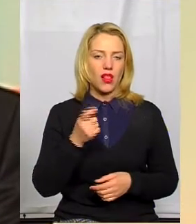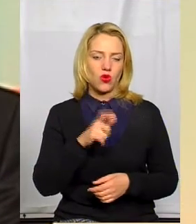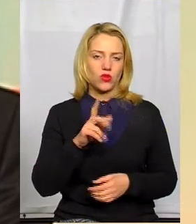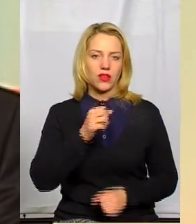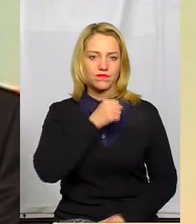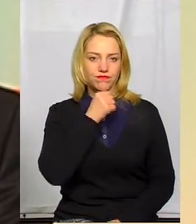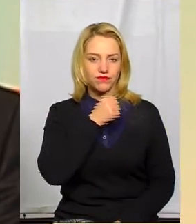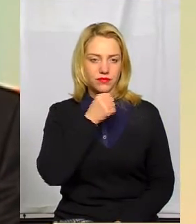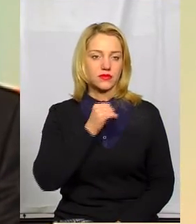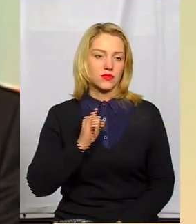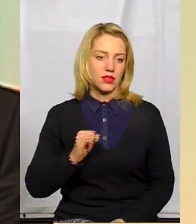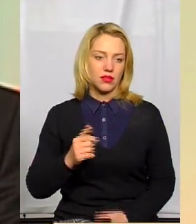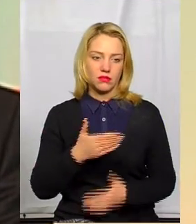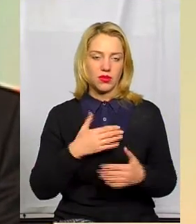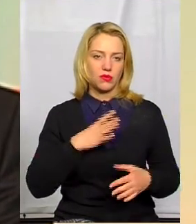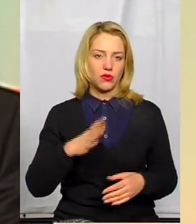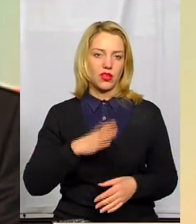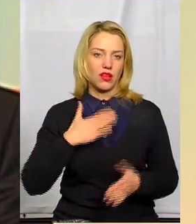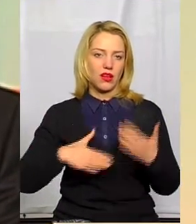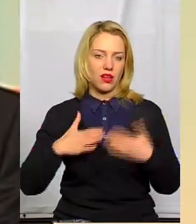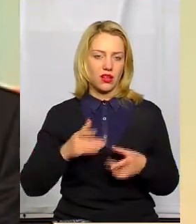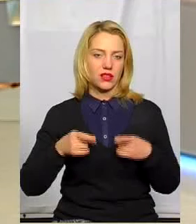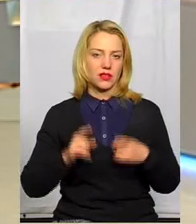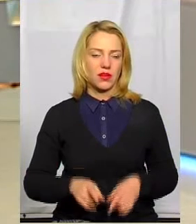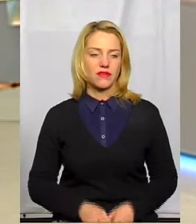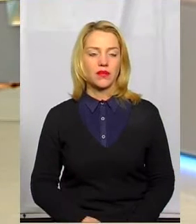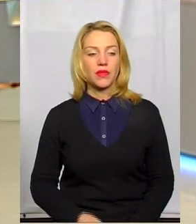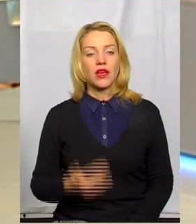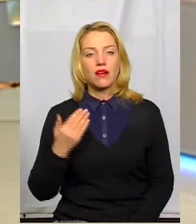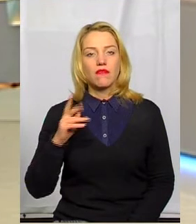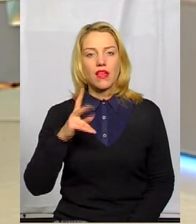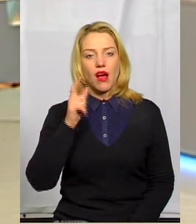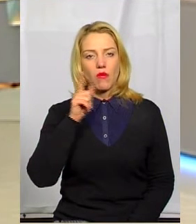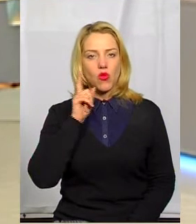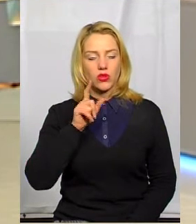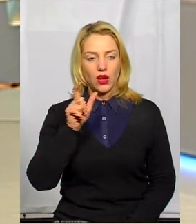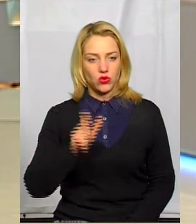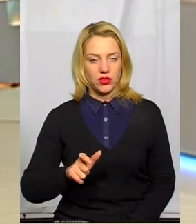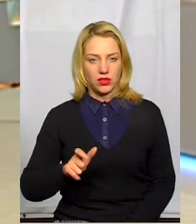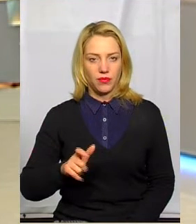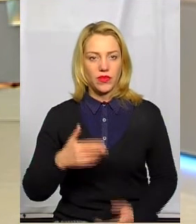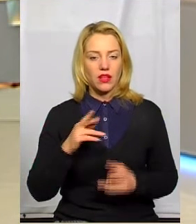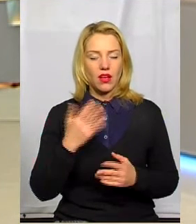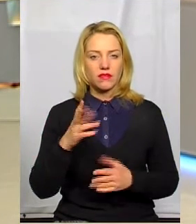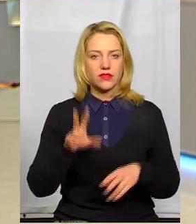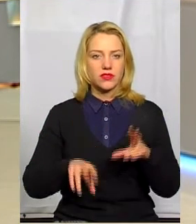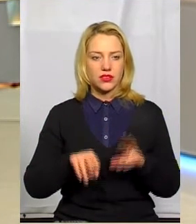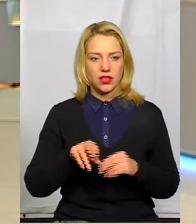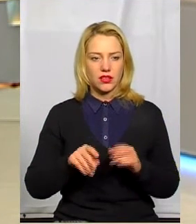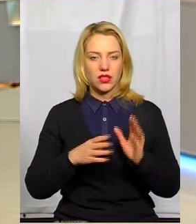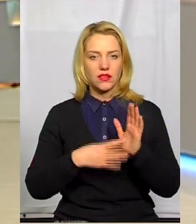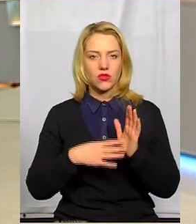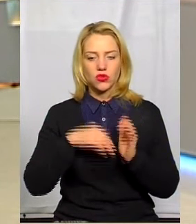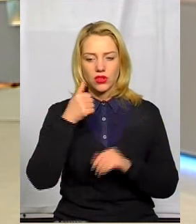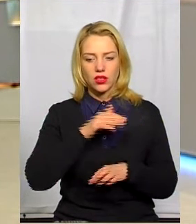поважного віку, то ми були дуже раді, насправді. Анастасія, от ви як молода людина, як вважаєте, от 90